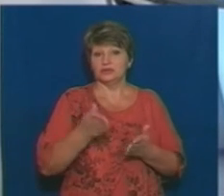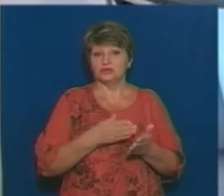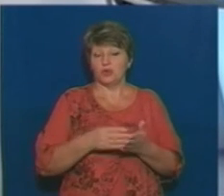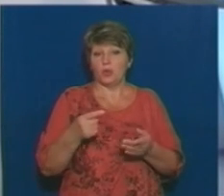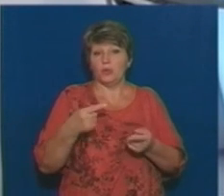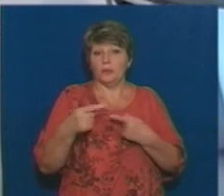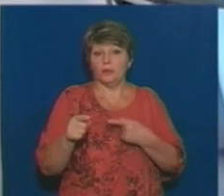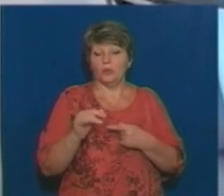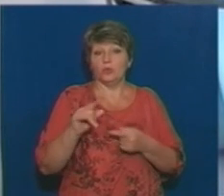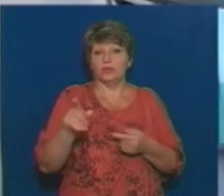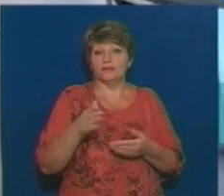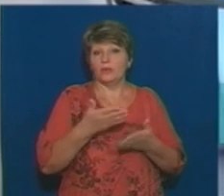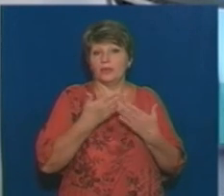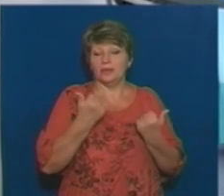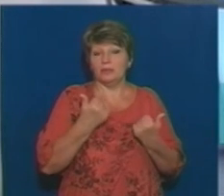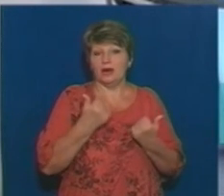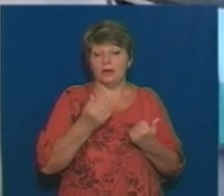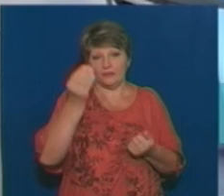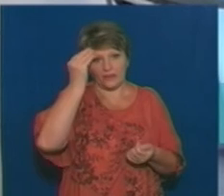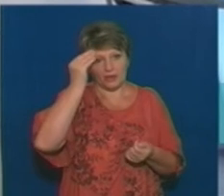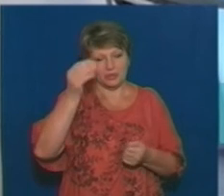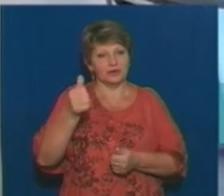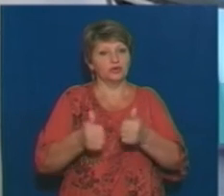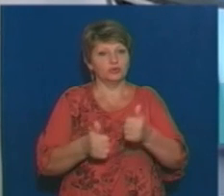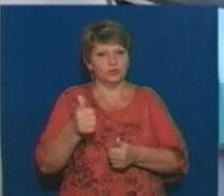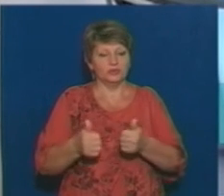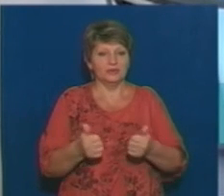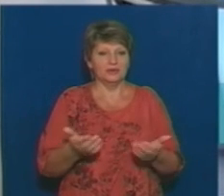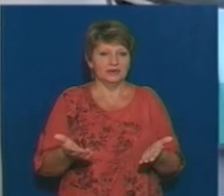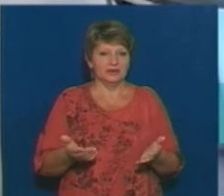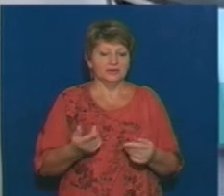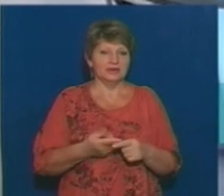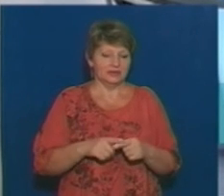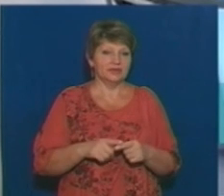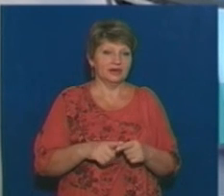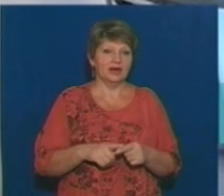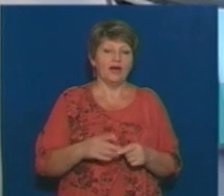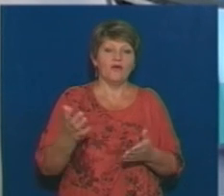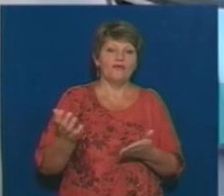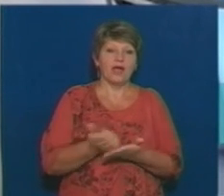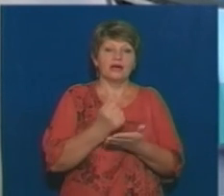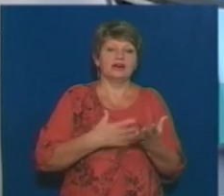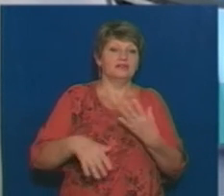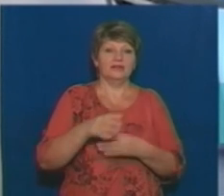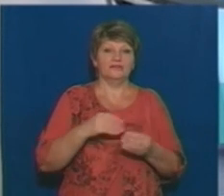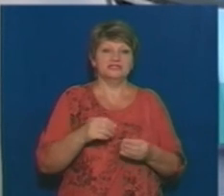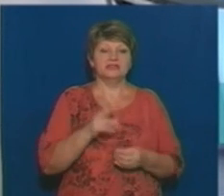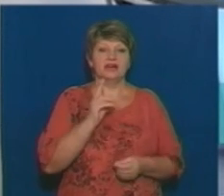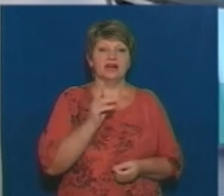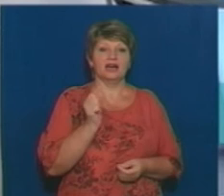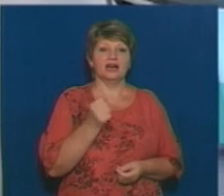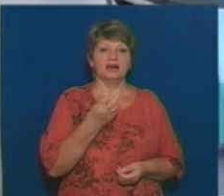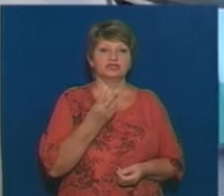слів, не мав наміру, типу, конкурувати ще щось на цих торгах. Реально, можливо, я так просто зрозумів. Вигравався каштан,